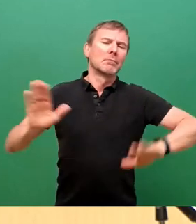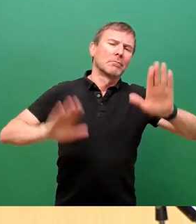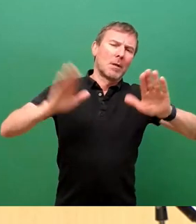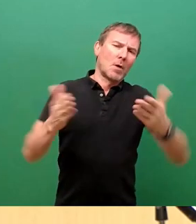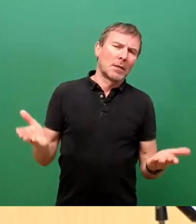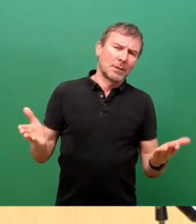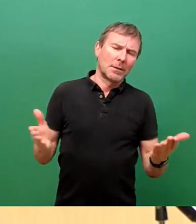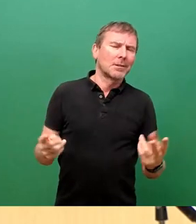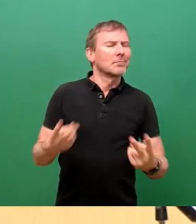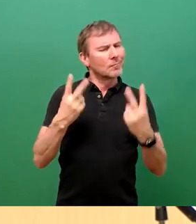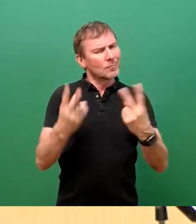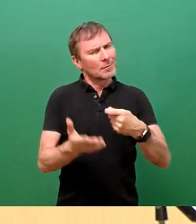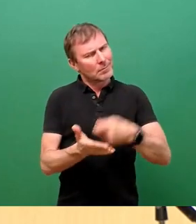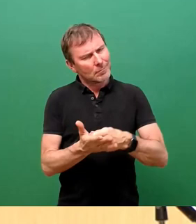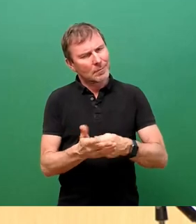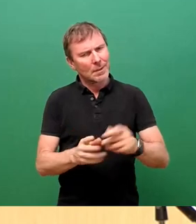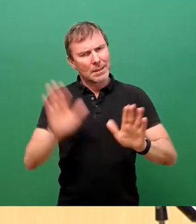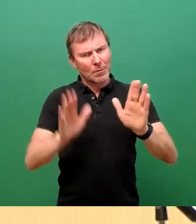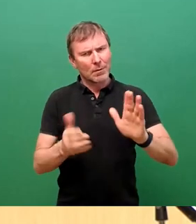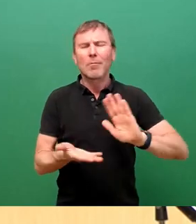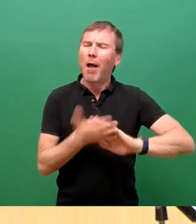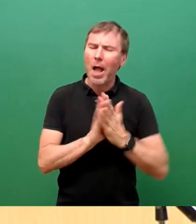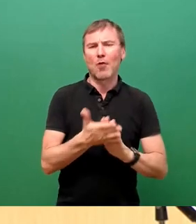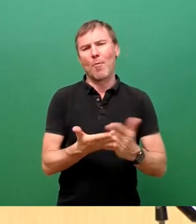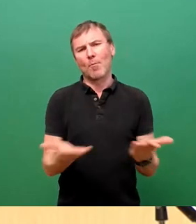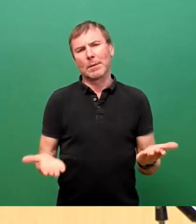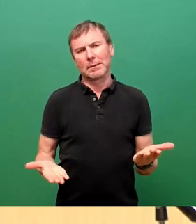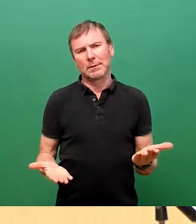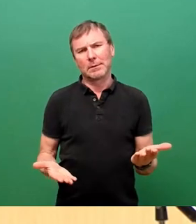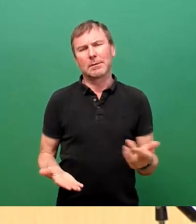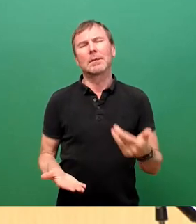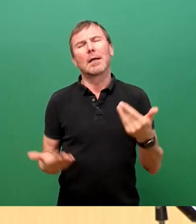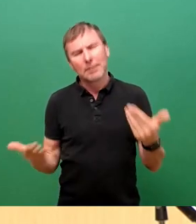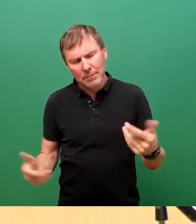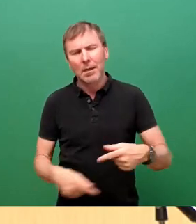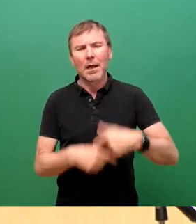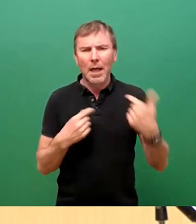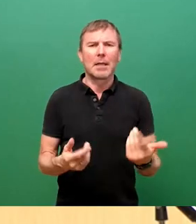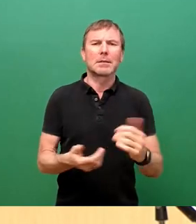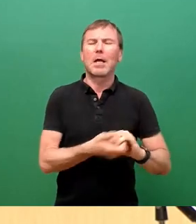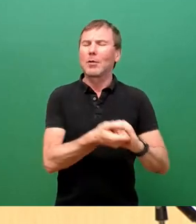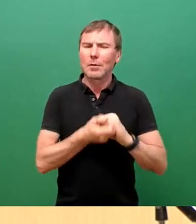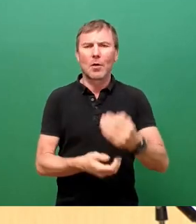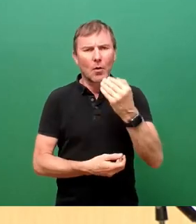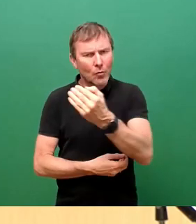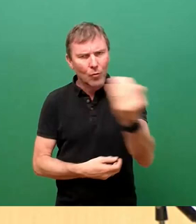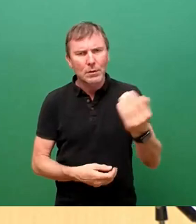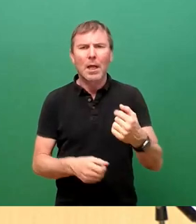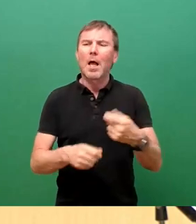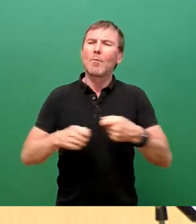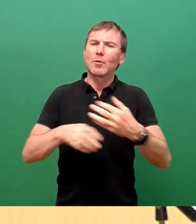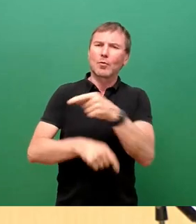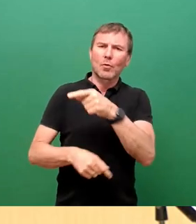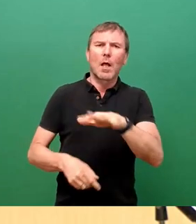Gut in der Demokratie ist der Kompromiss. An dieser Stelle ganz herzliche Soli-Grüße an alle Bündnisgrünen in Land und Bund.